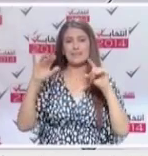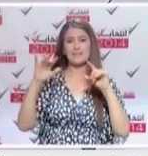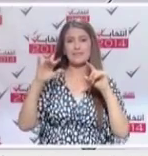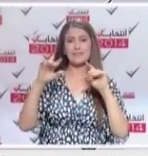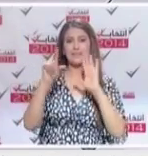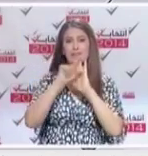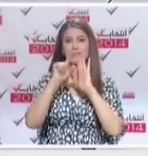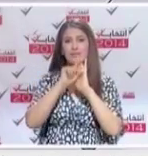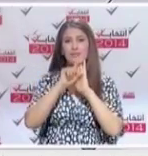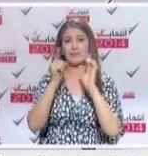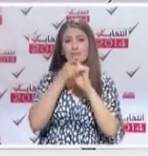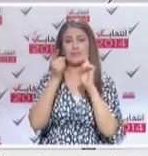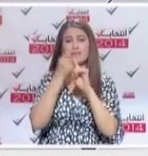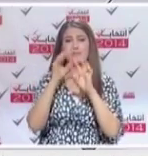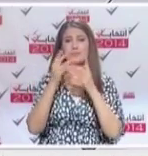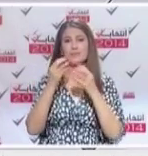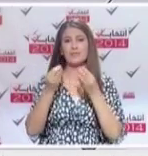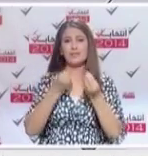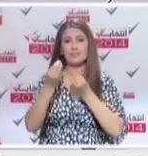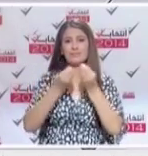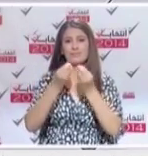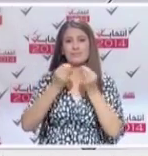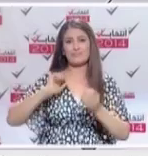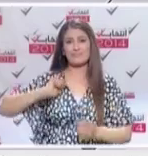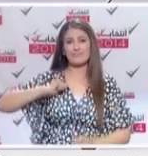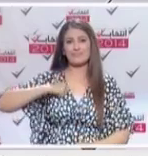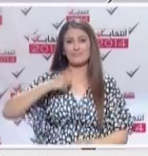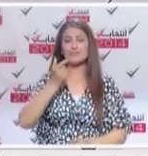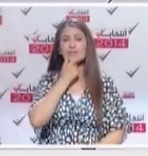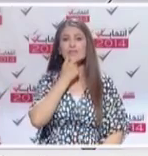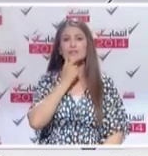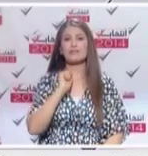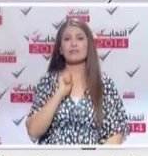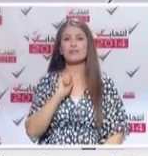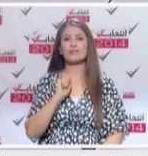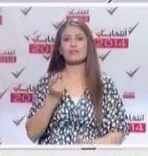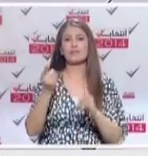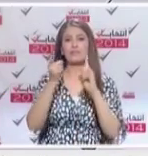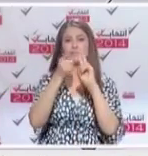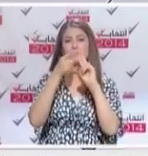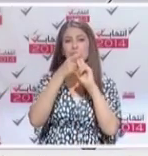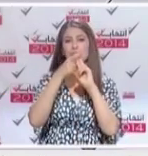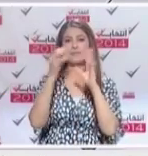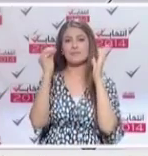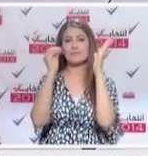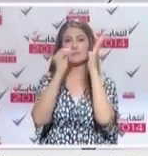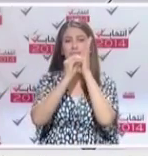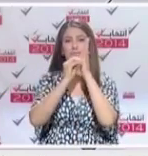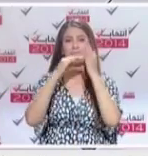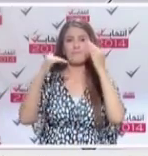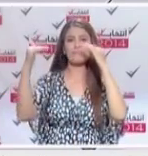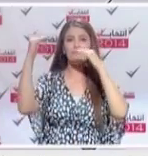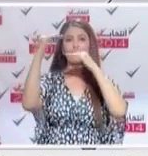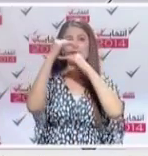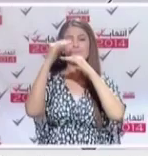العدلية القضائية وما إلى ذلك هذا النقطة اللولة في خصوص النقطة الثانية يجب الترفيع في حجم